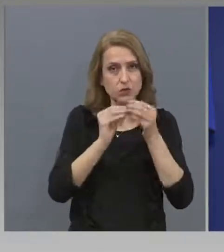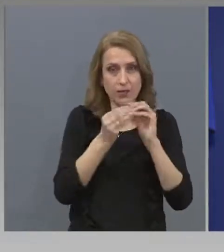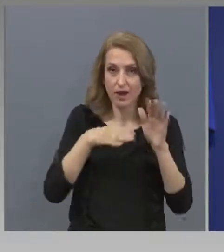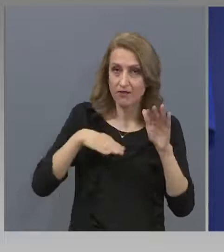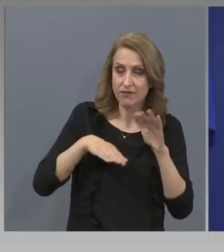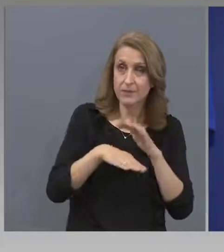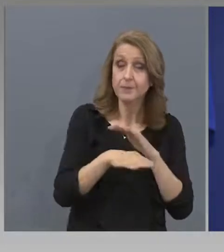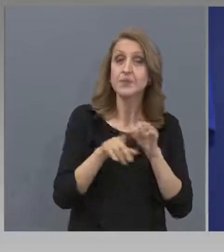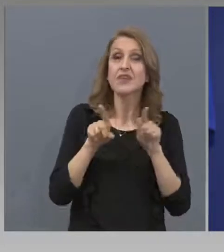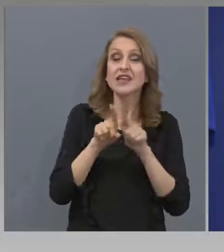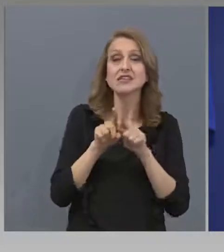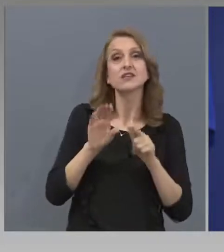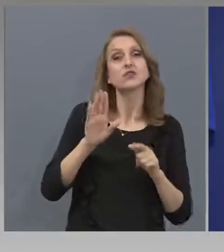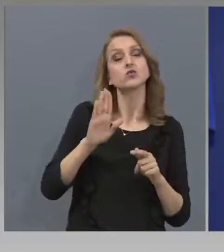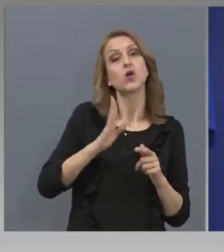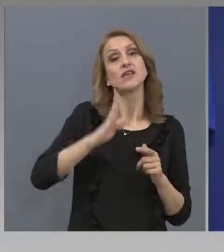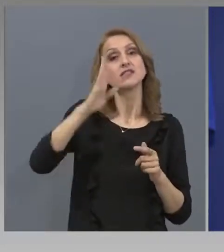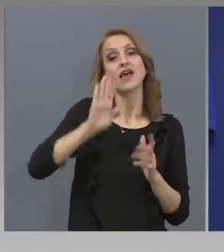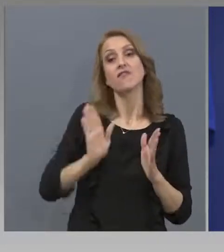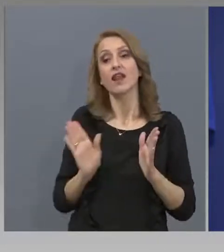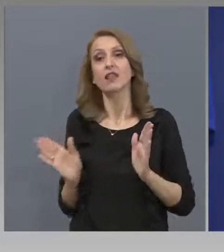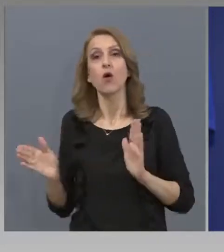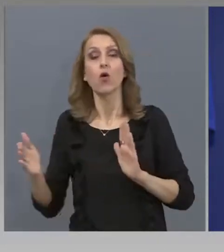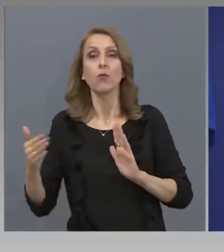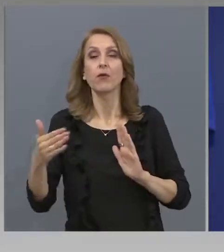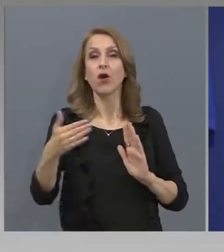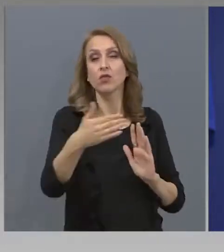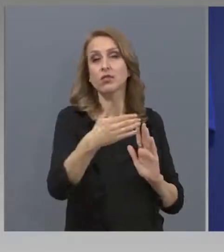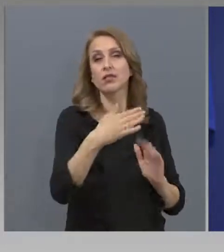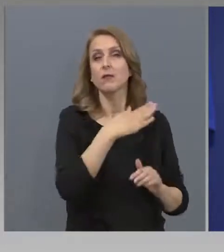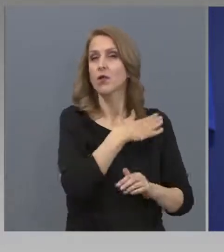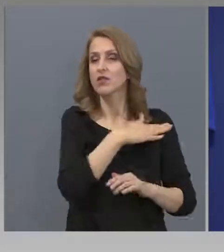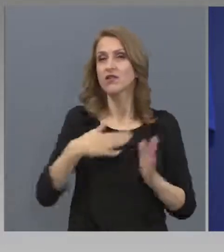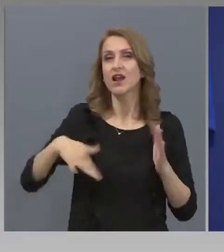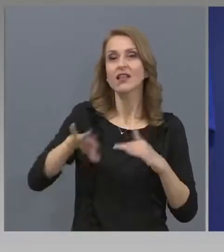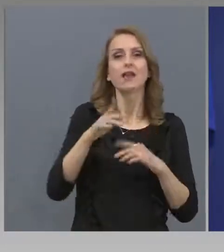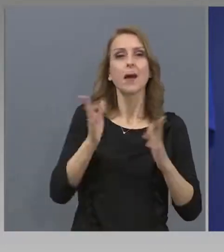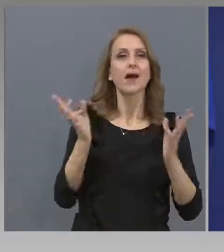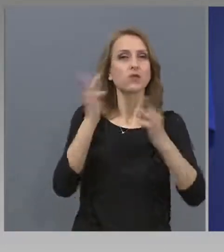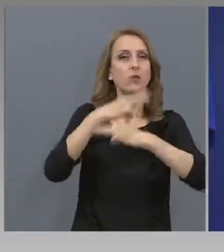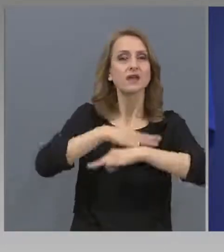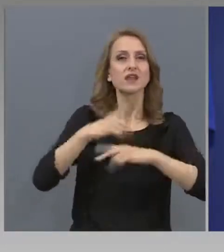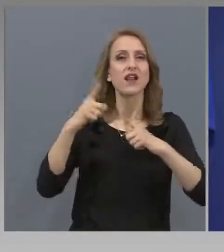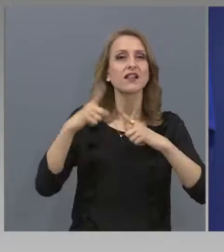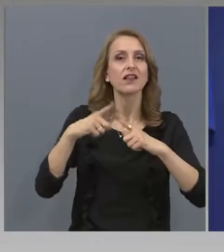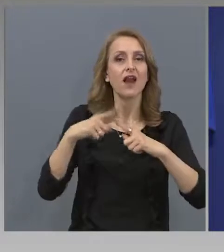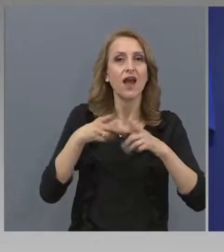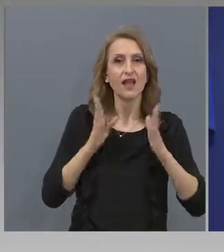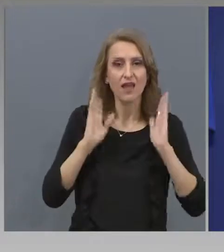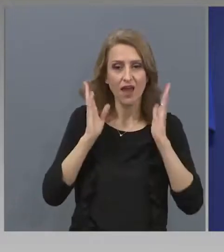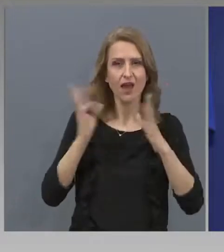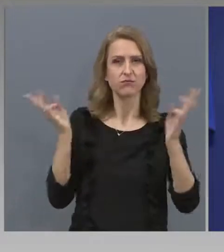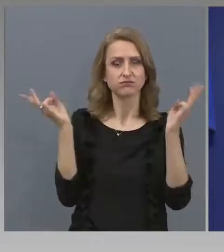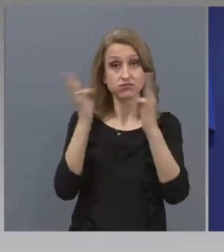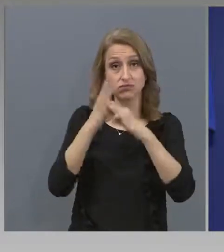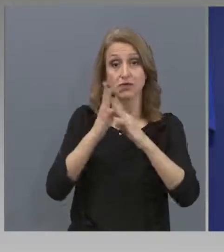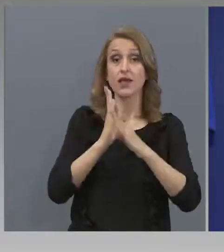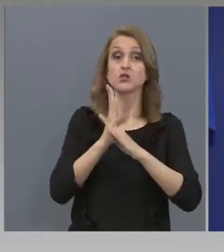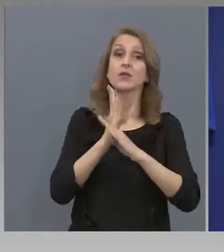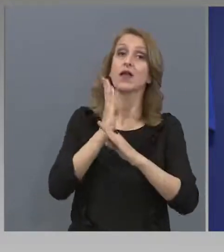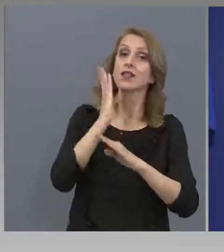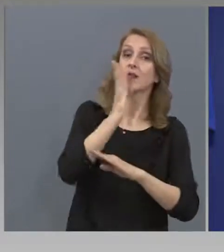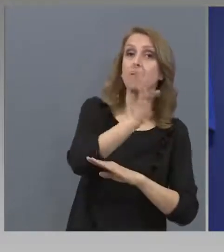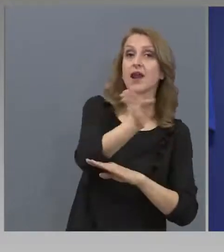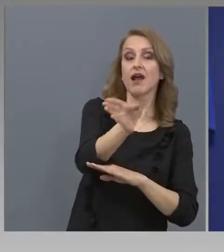северния обход на град Бургас, който ще изведе от магистрала Тракия целият пътнико поток е трафик, директно към